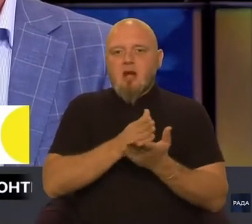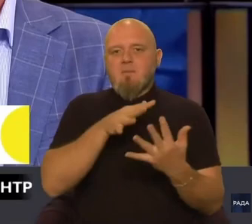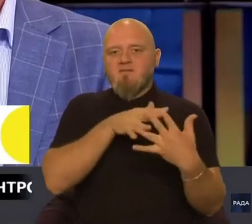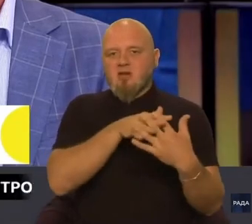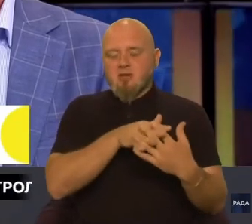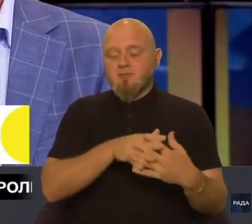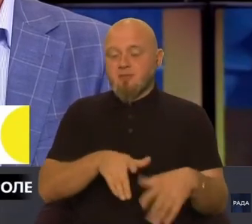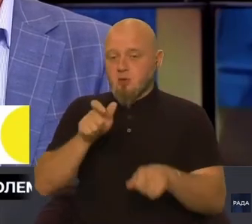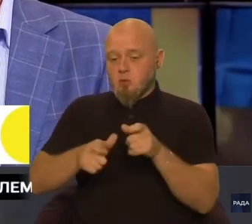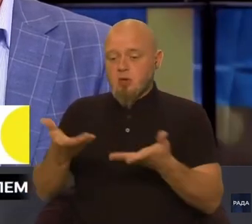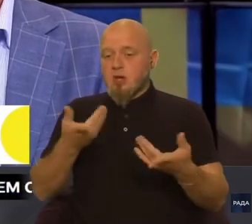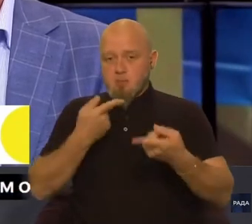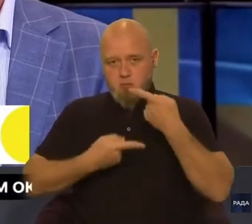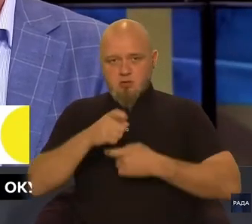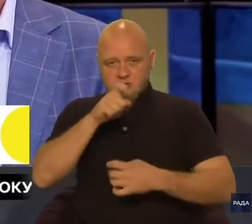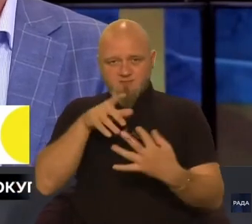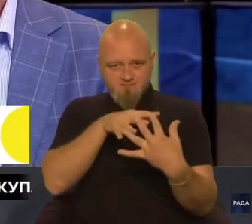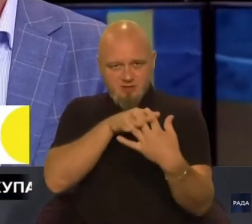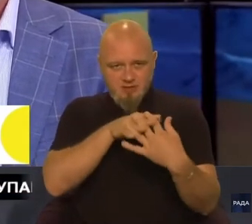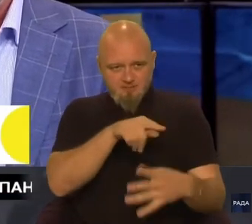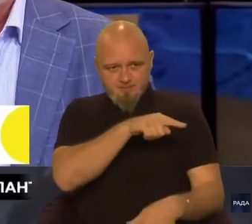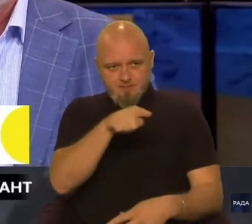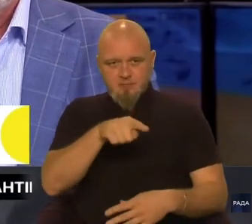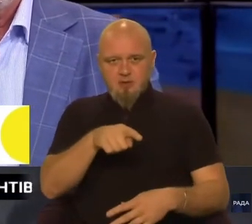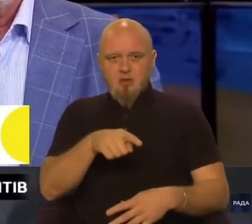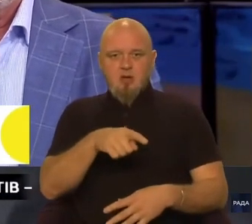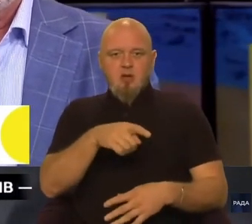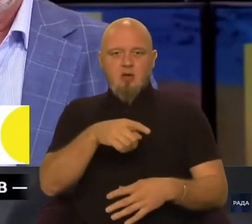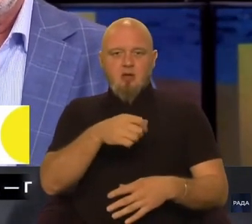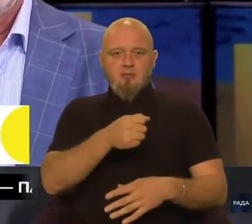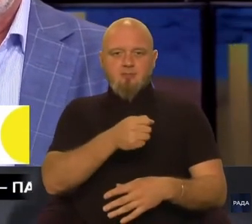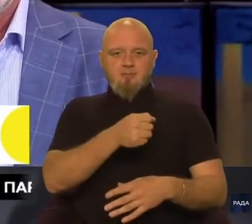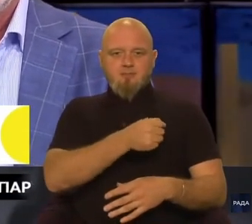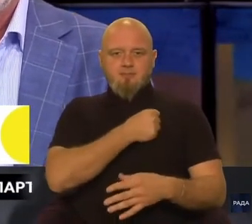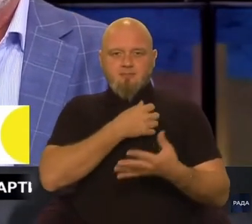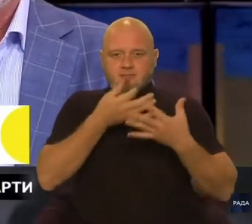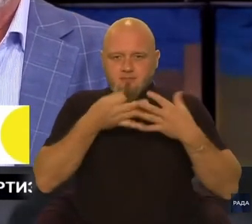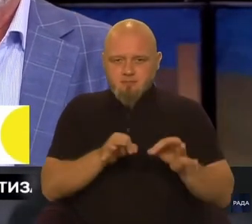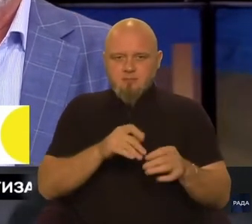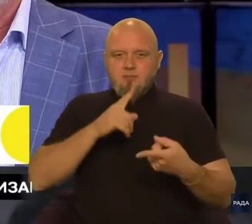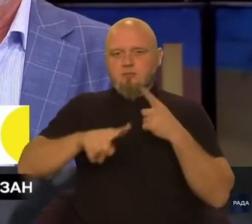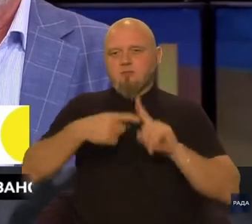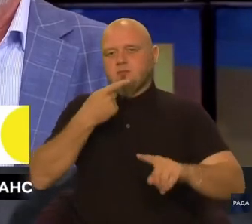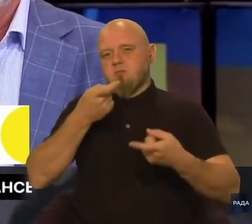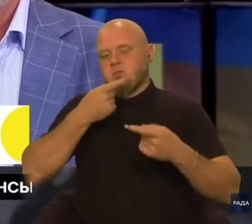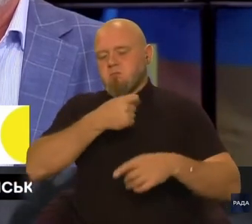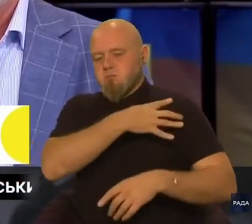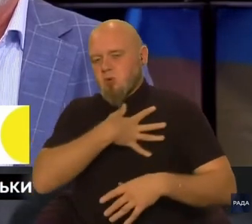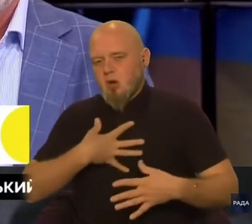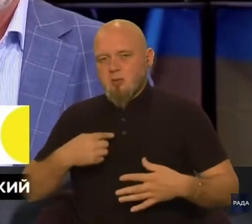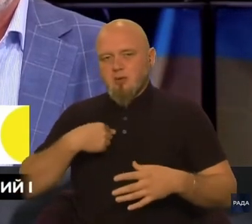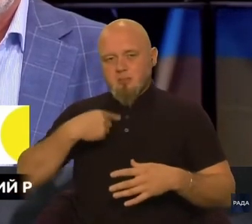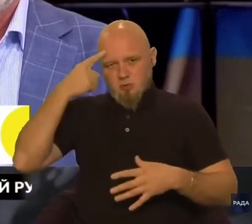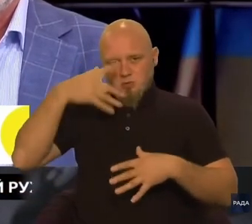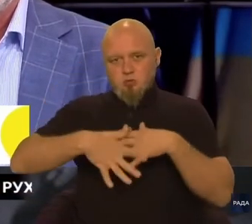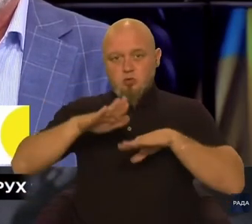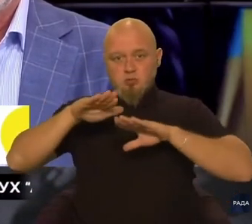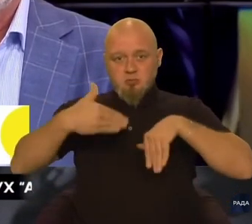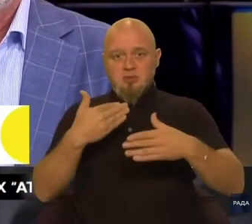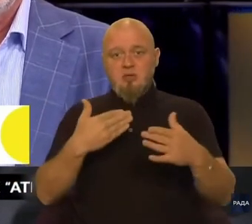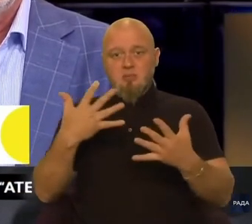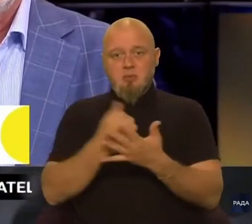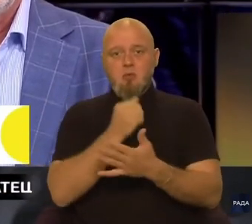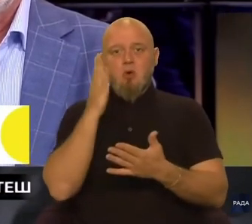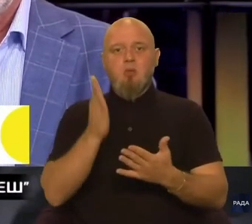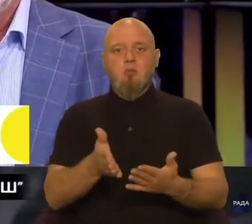Люди, які повертаються з війни, демобілізуються у зв'язку з пораненням. Але ми розуміємо, що після перемоги буде ще й